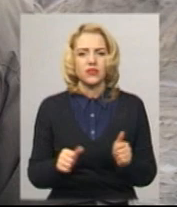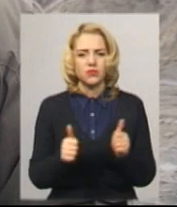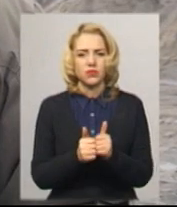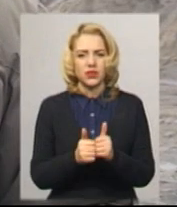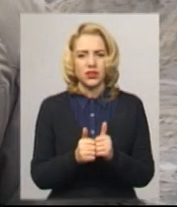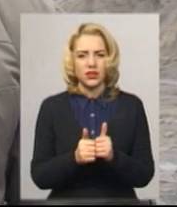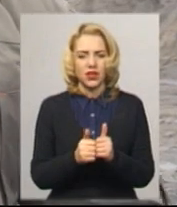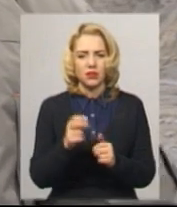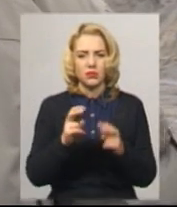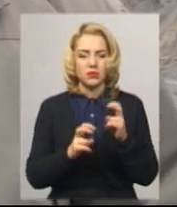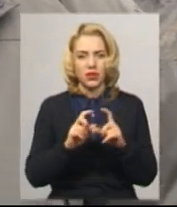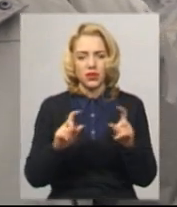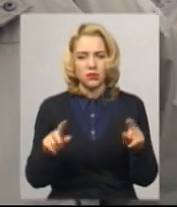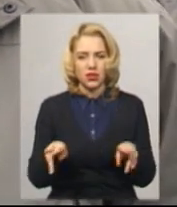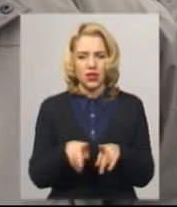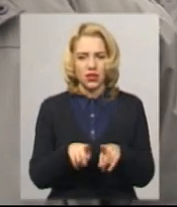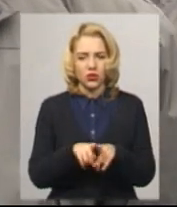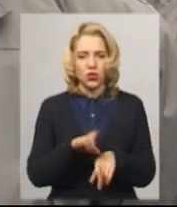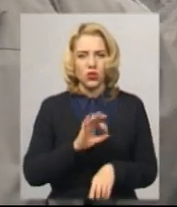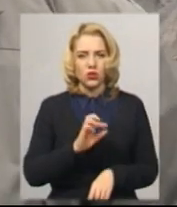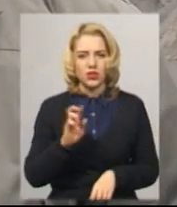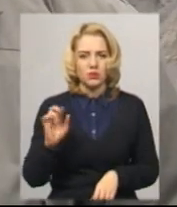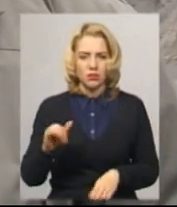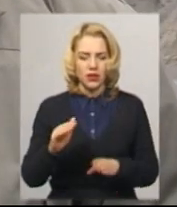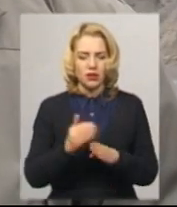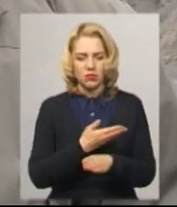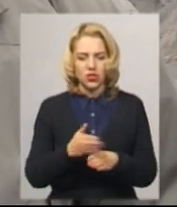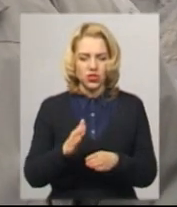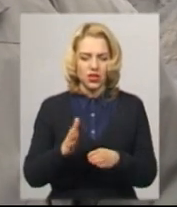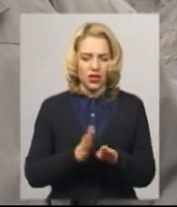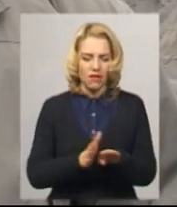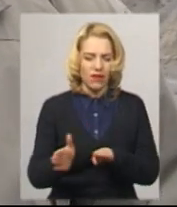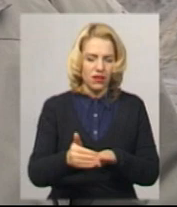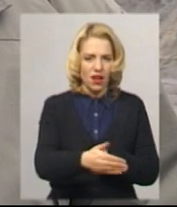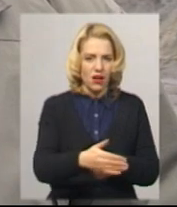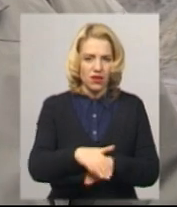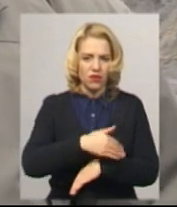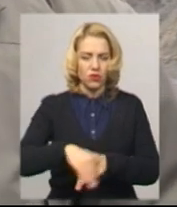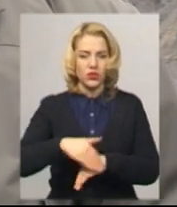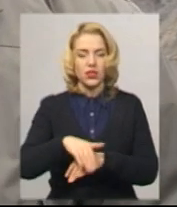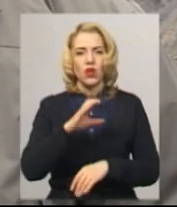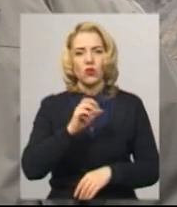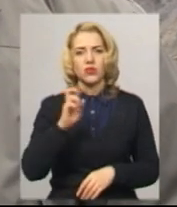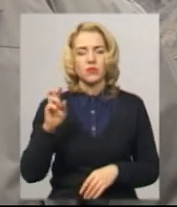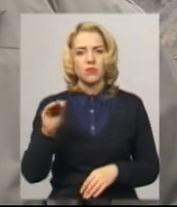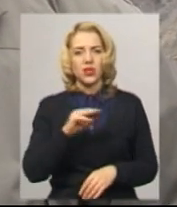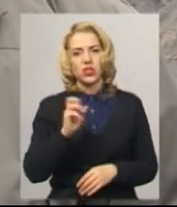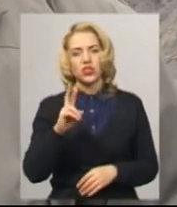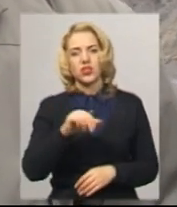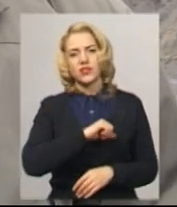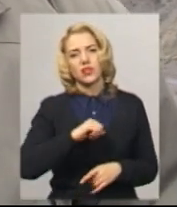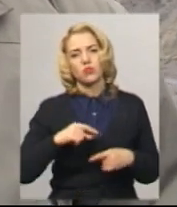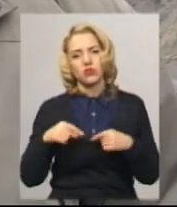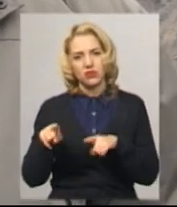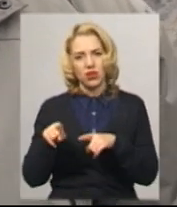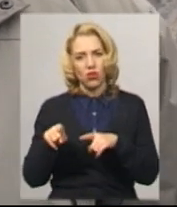підприємств, а також ОСББ міжквартальні вулички. ОСББ, жеки – це самостійно, вони